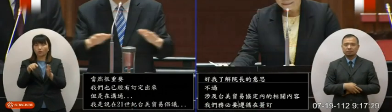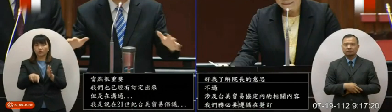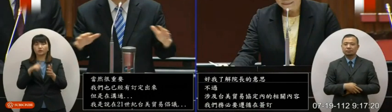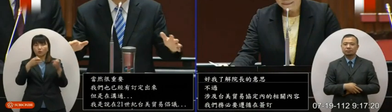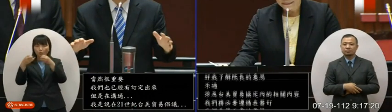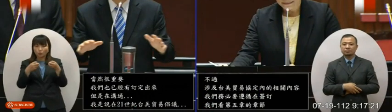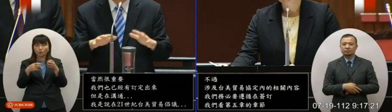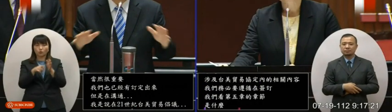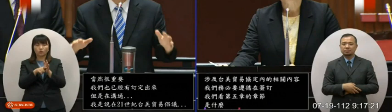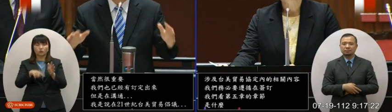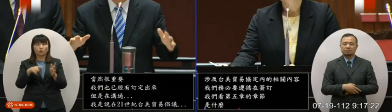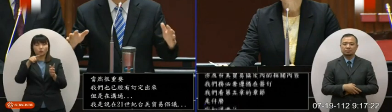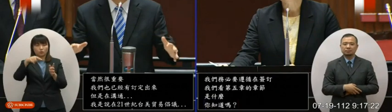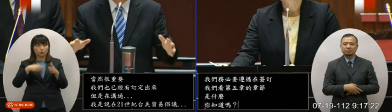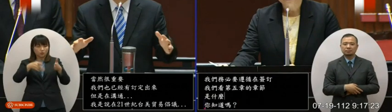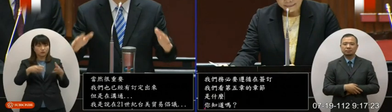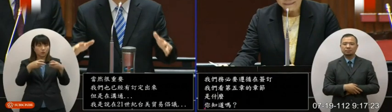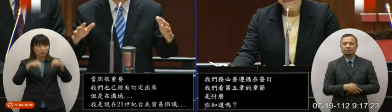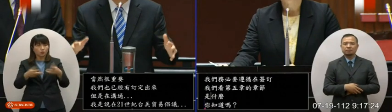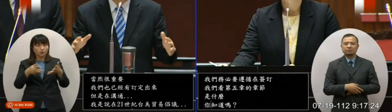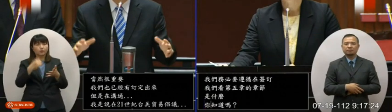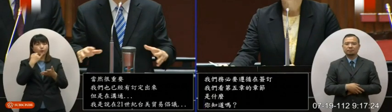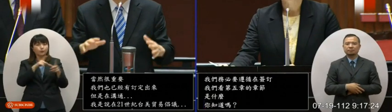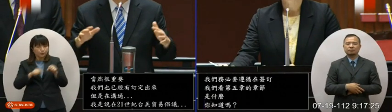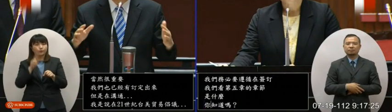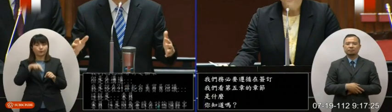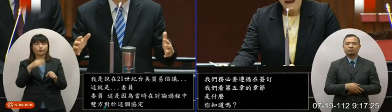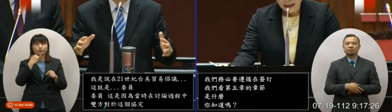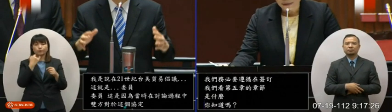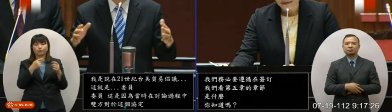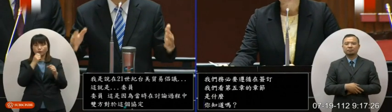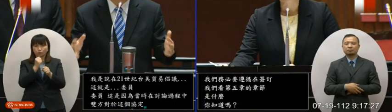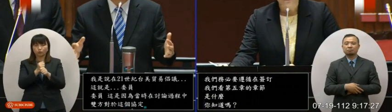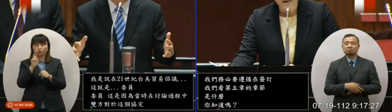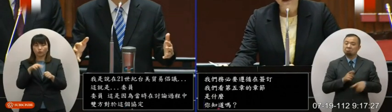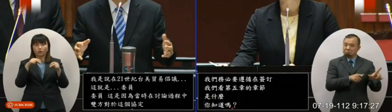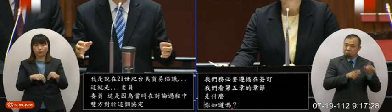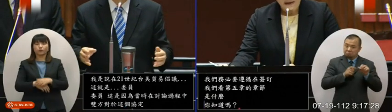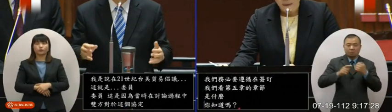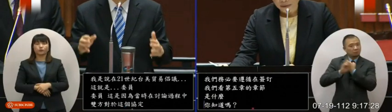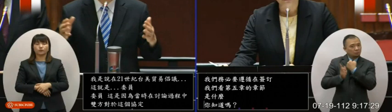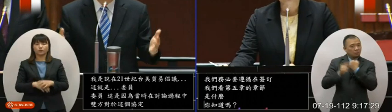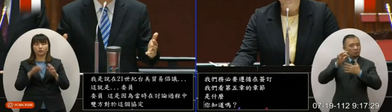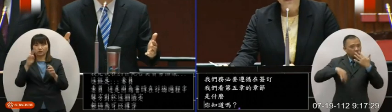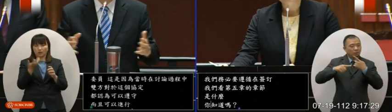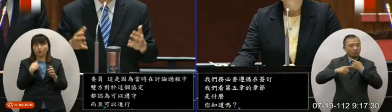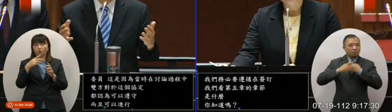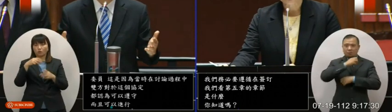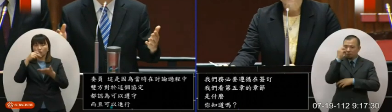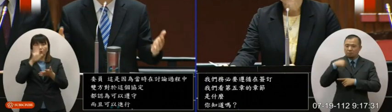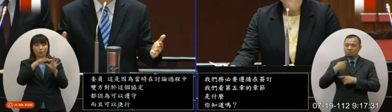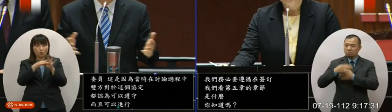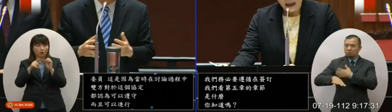讨论的过程当中我们双方对于这个协定都认为可以遵守而且能够进行可以遵守没有法规我们有不足的地方而且刚才讲